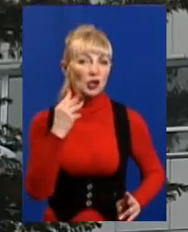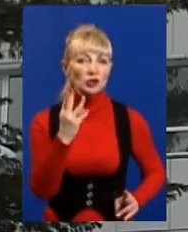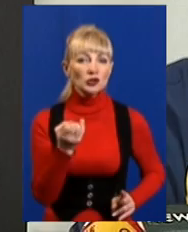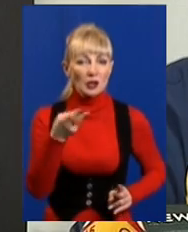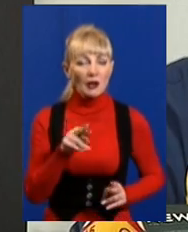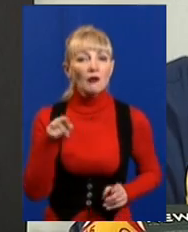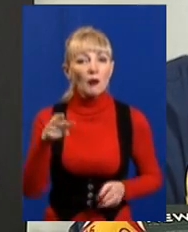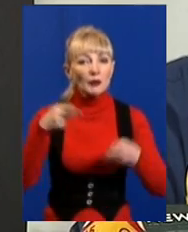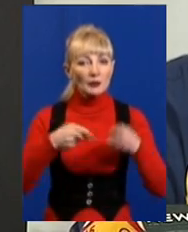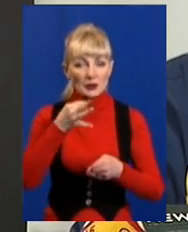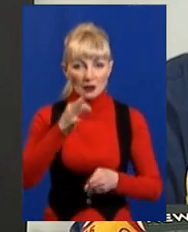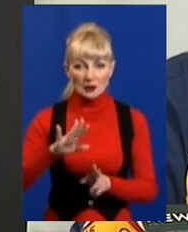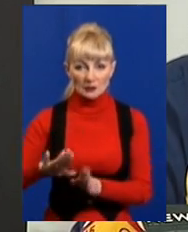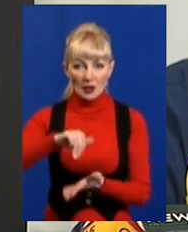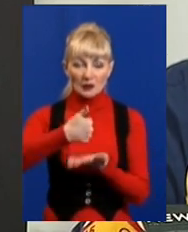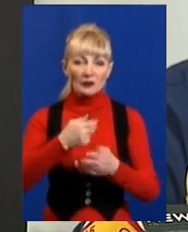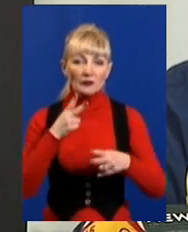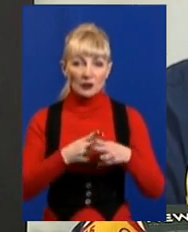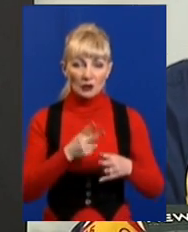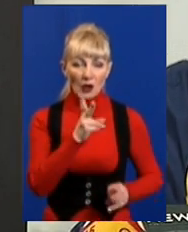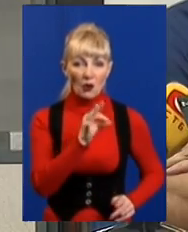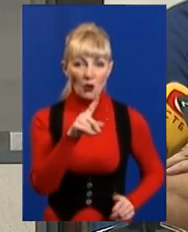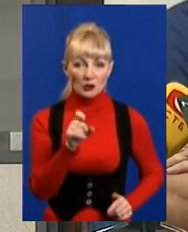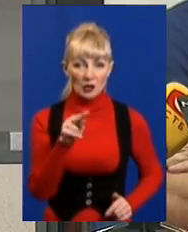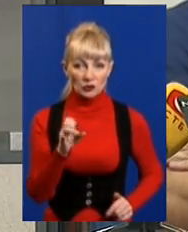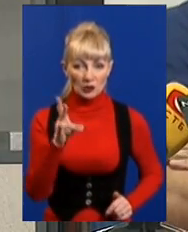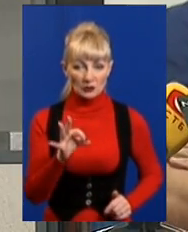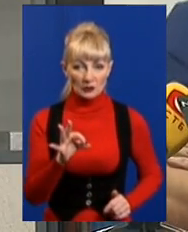прооперували, розповів заступник головного лікаря Андрій Козаченко.